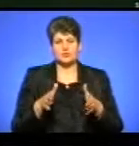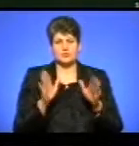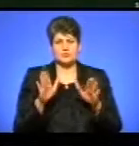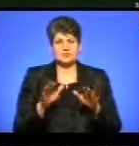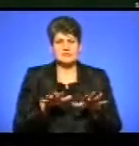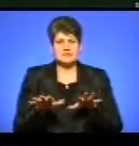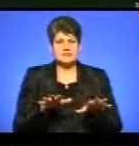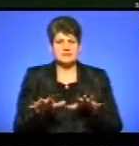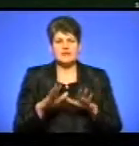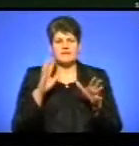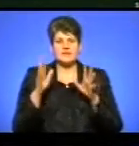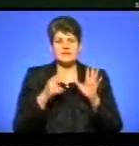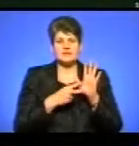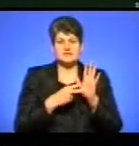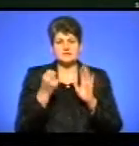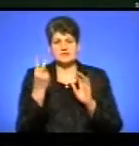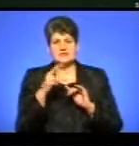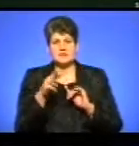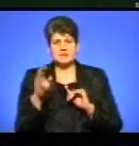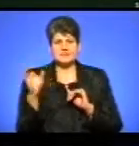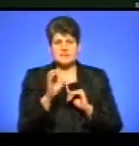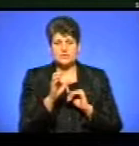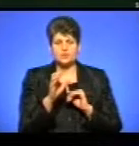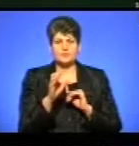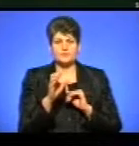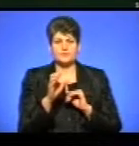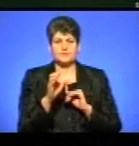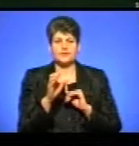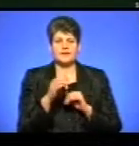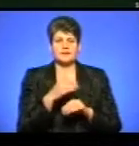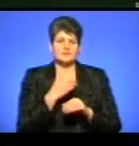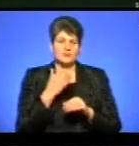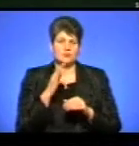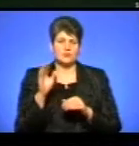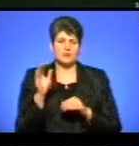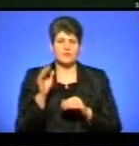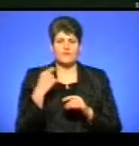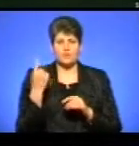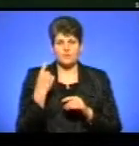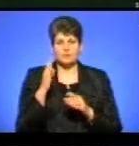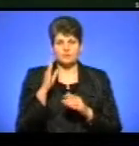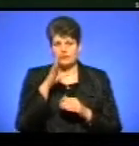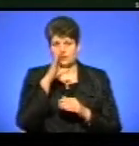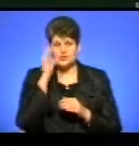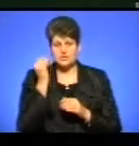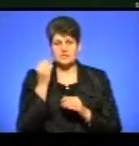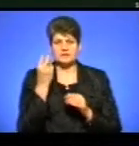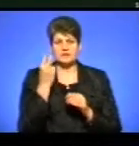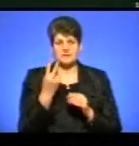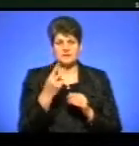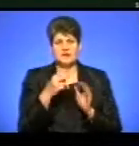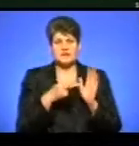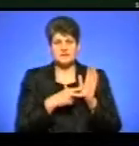Вітер східного напрямку від 7 до 12 метрів за секунду. Температура повітря по області вночі становитиме від 2 до 7